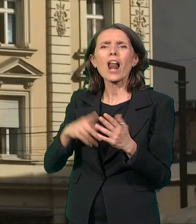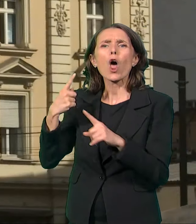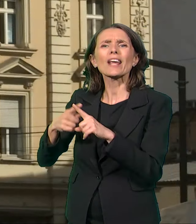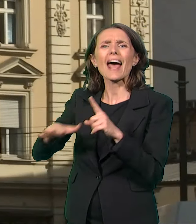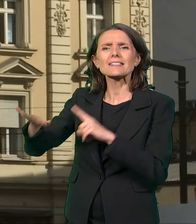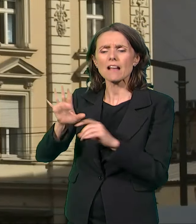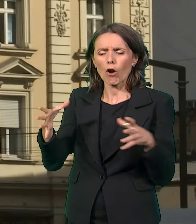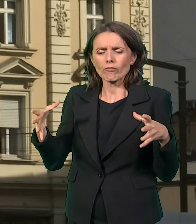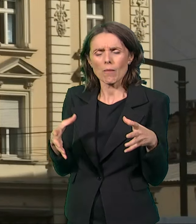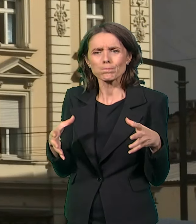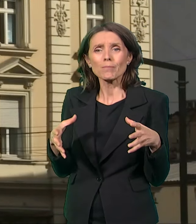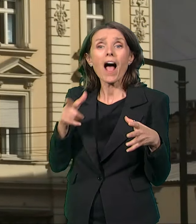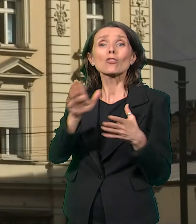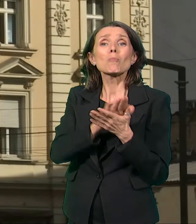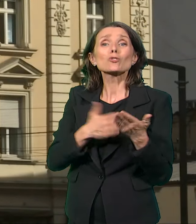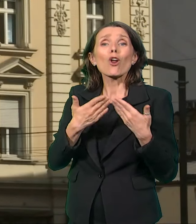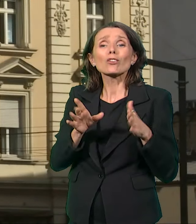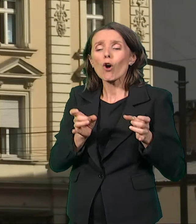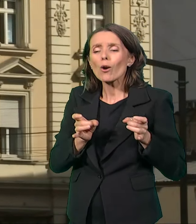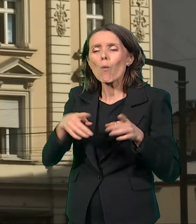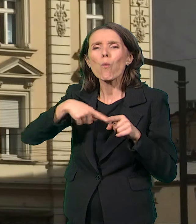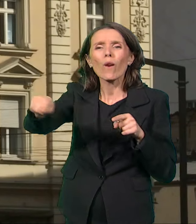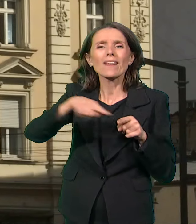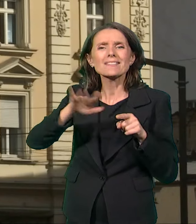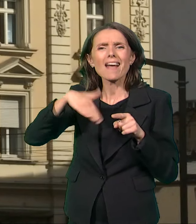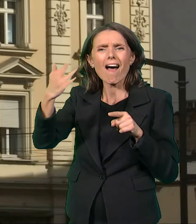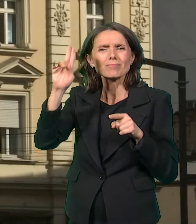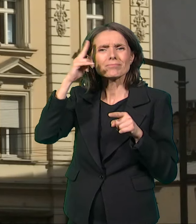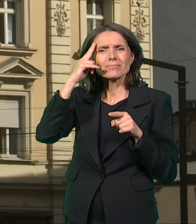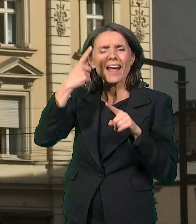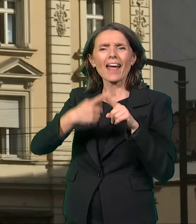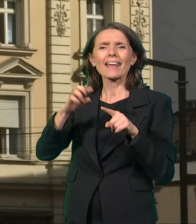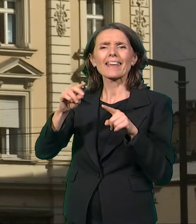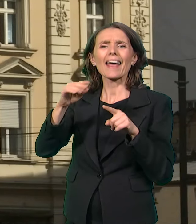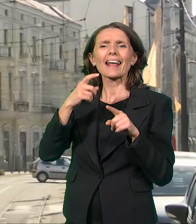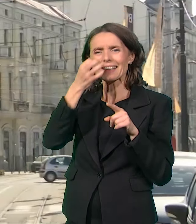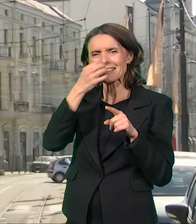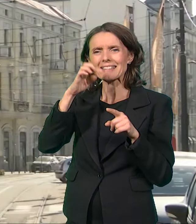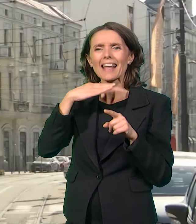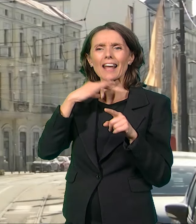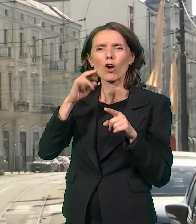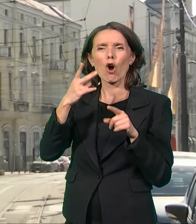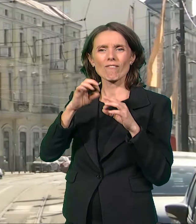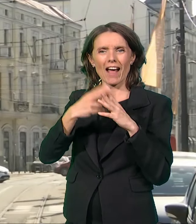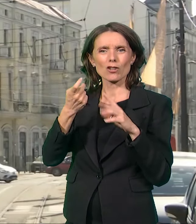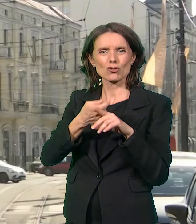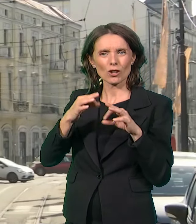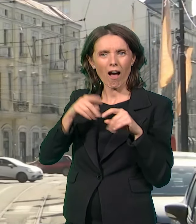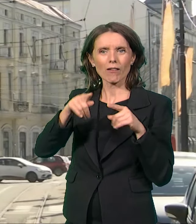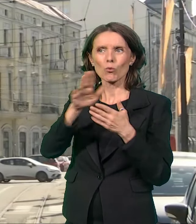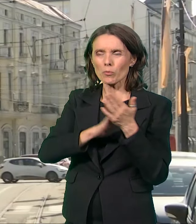gde se gradili ti kućerci, gde se naselili. I činjenica, Paranosa je vidio u Luka